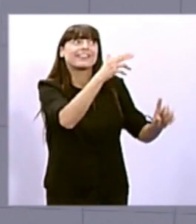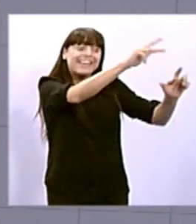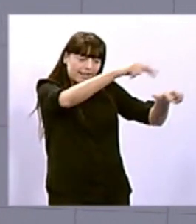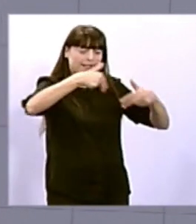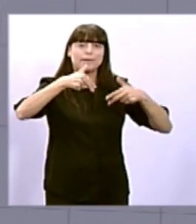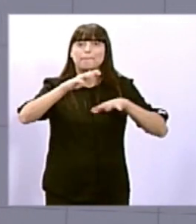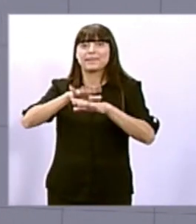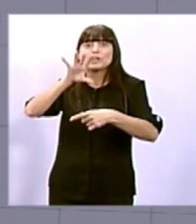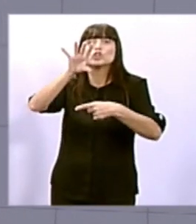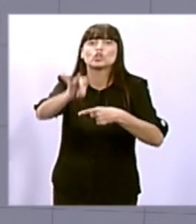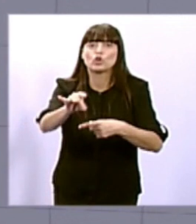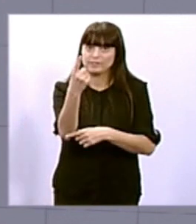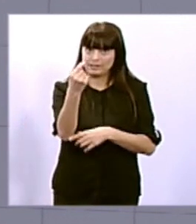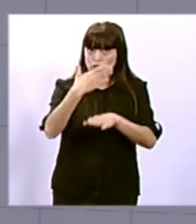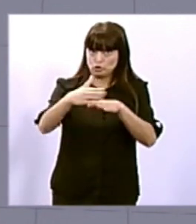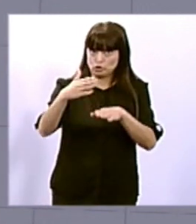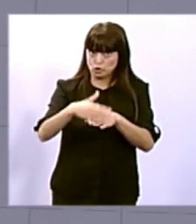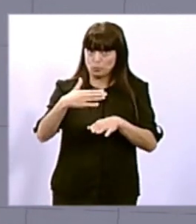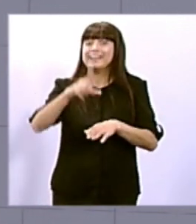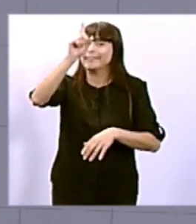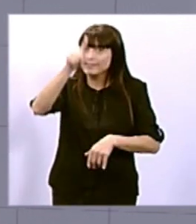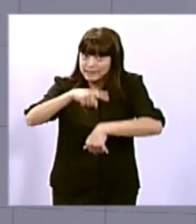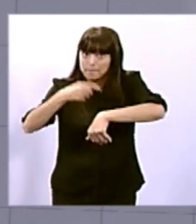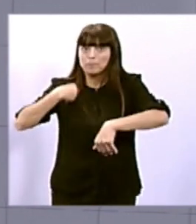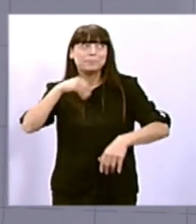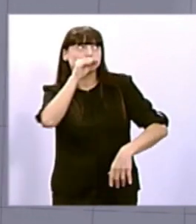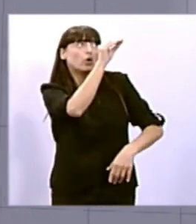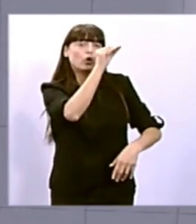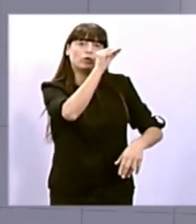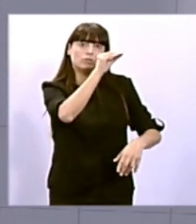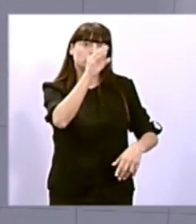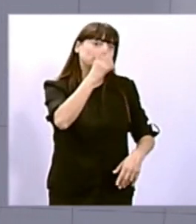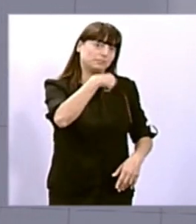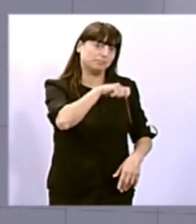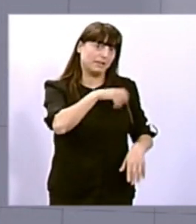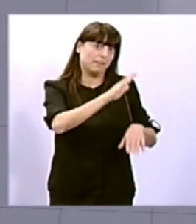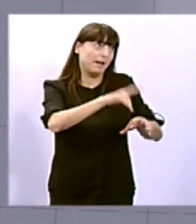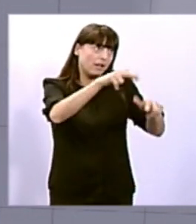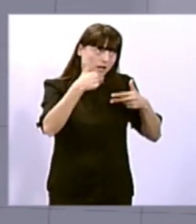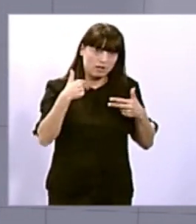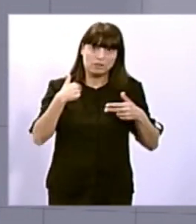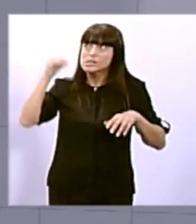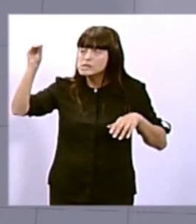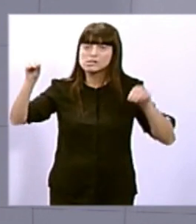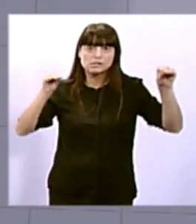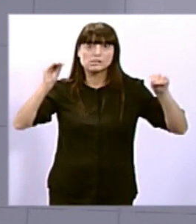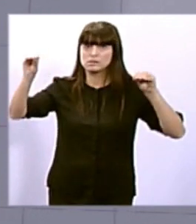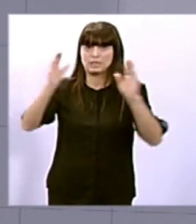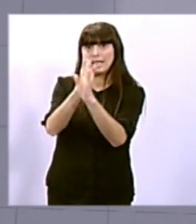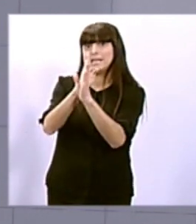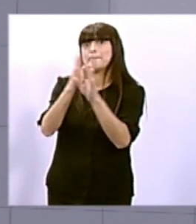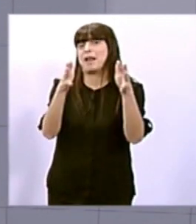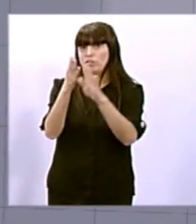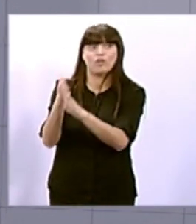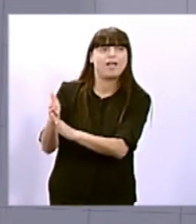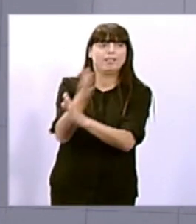no?, amb aquest decret d'estat d'alarma que parlava imminent. Sempre hem anat dient el mateix. És a dir, és il·lògic que els ajuntaments, que els